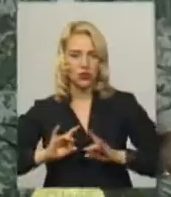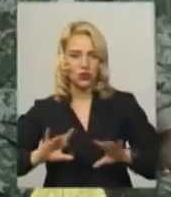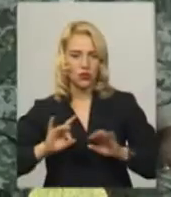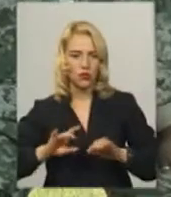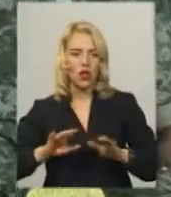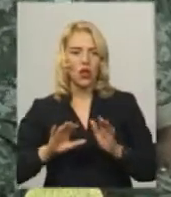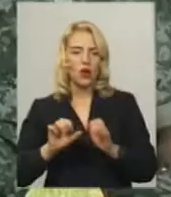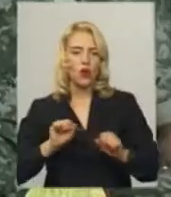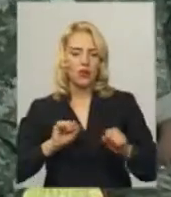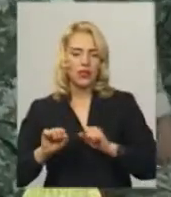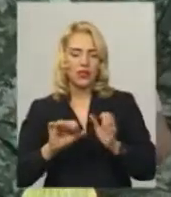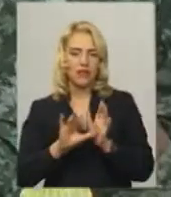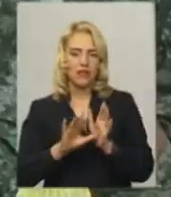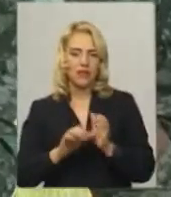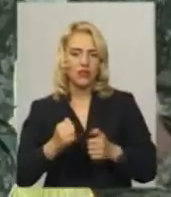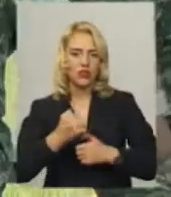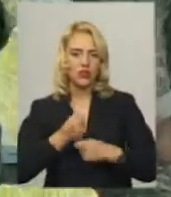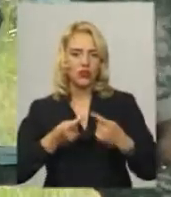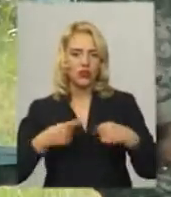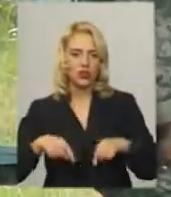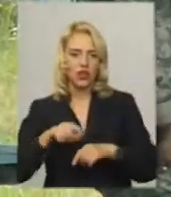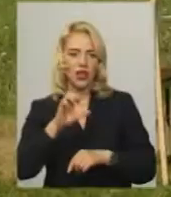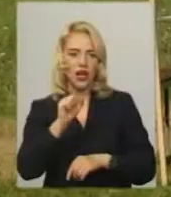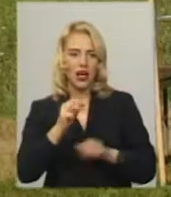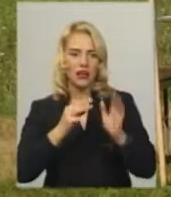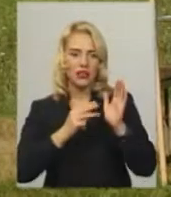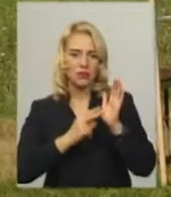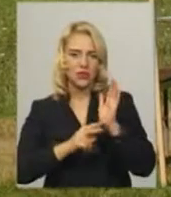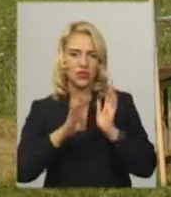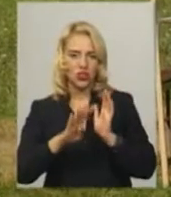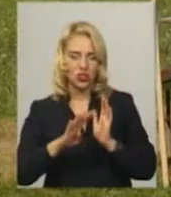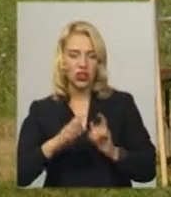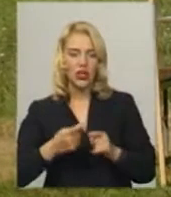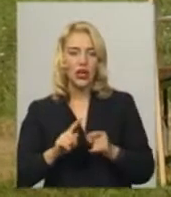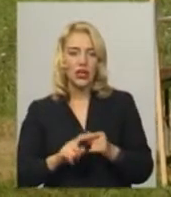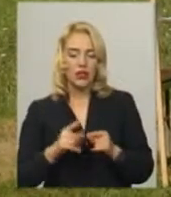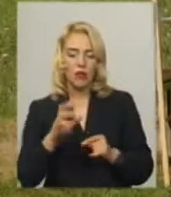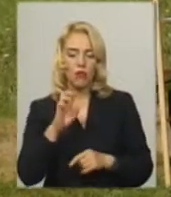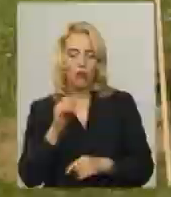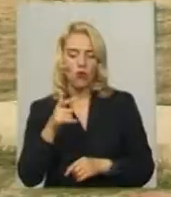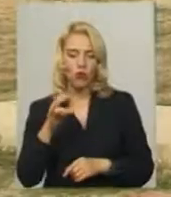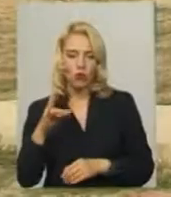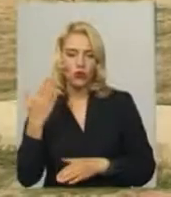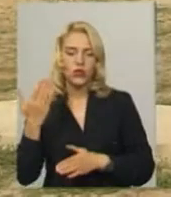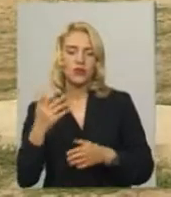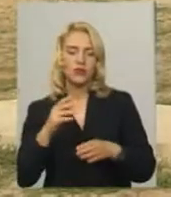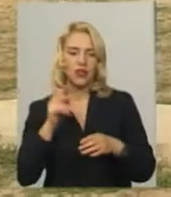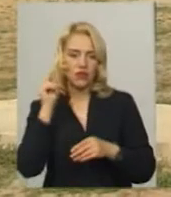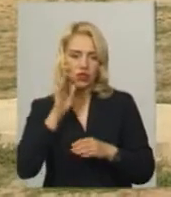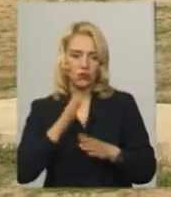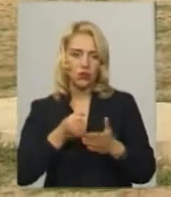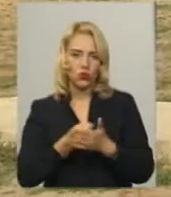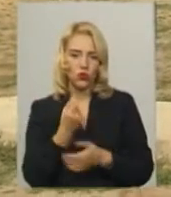бригади територіальної оборони військової частини А-7034 Ігор Бугун. За його словами, навчання триватимуть до 11